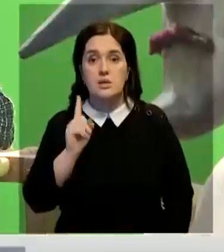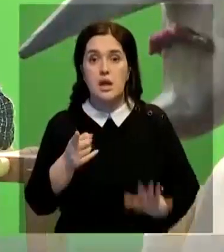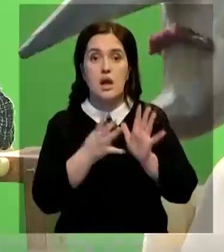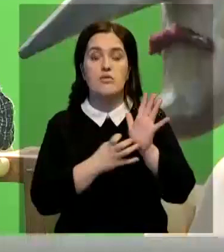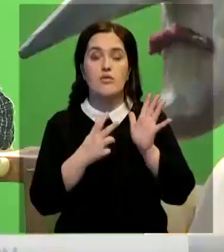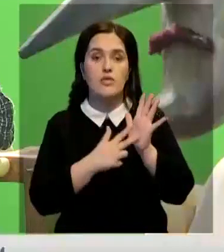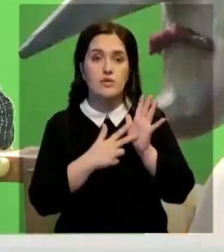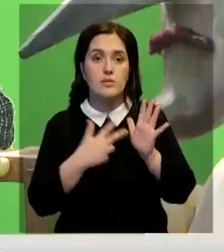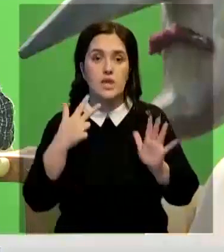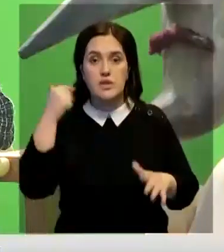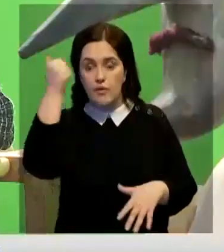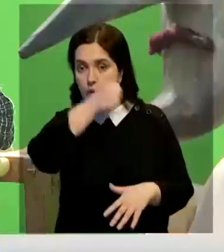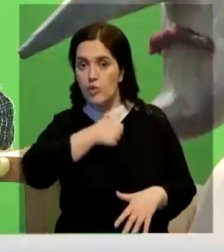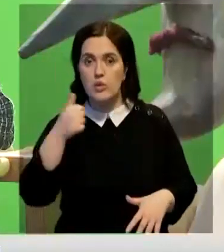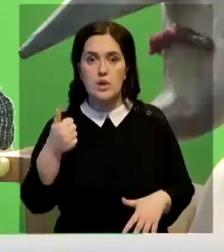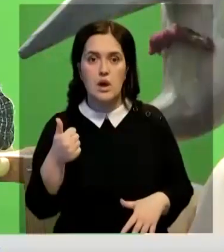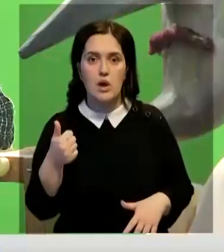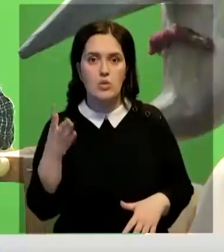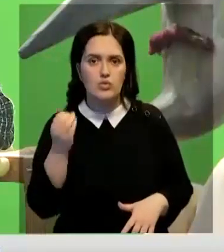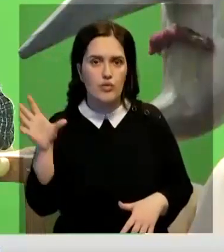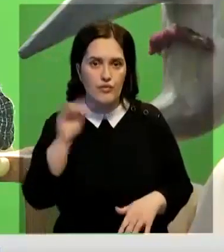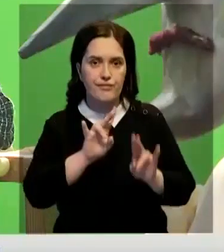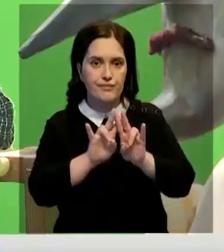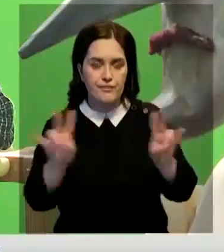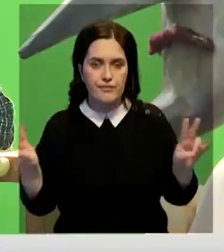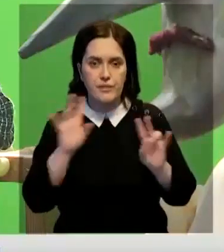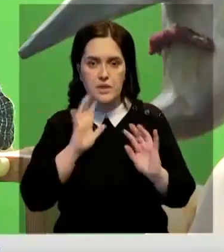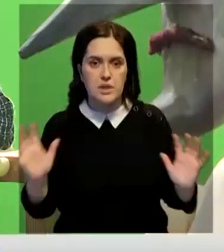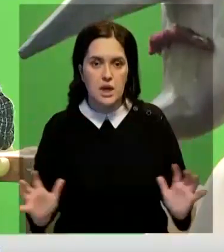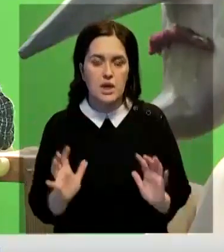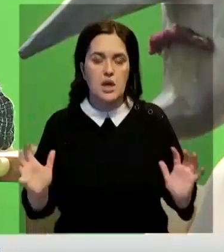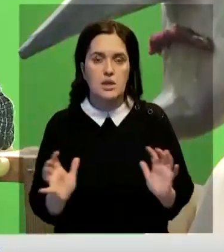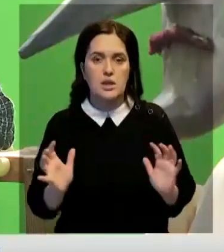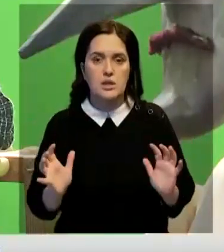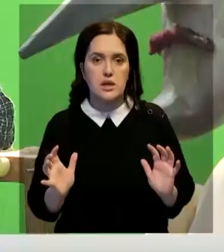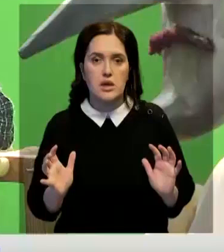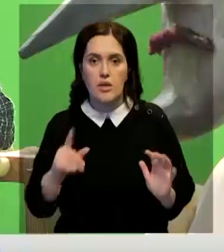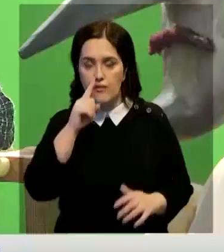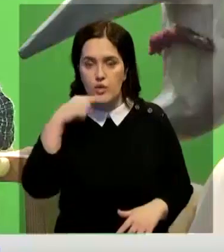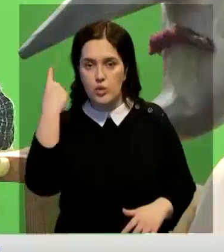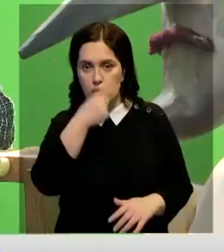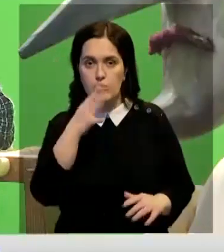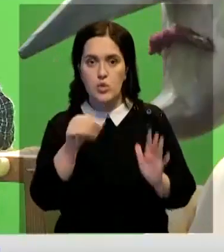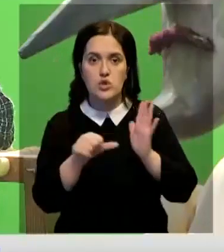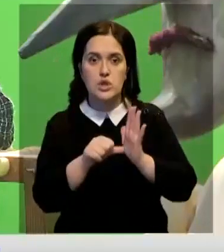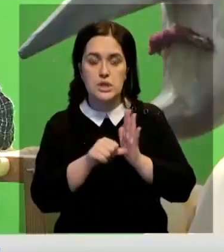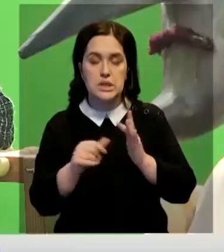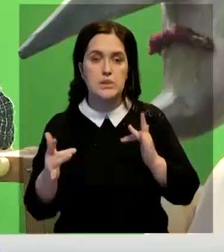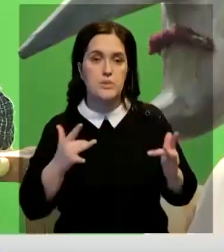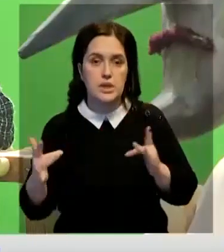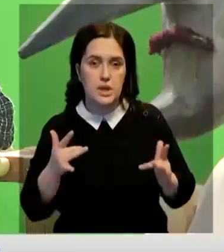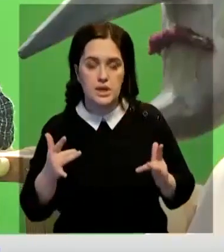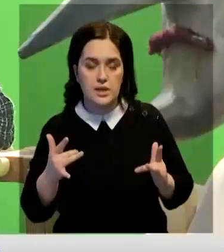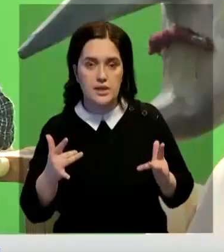года. Ни одна кукла еще не списанная. Там такое количество кукол. В год по шесть спектаклей кукольных